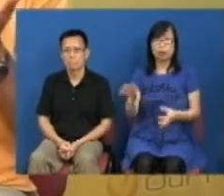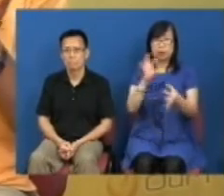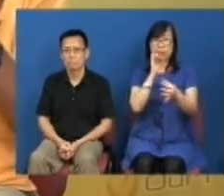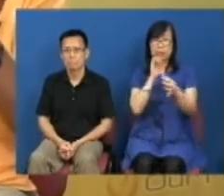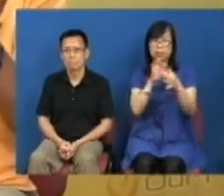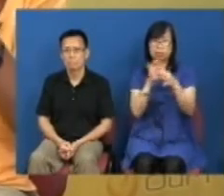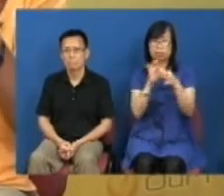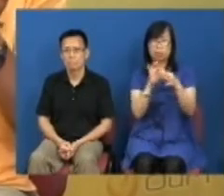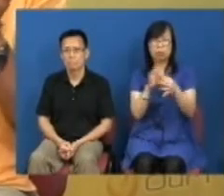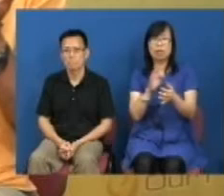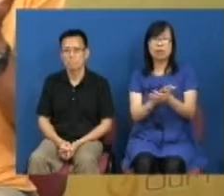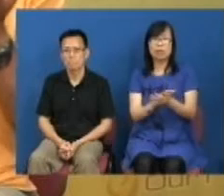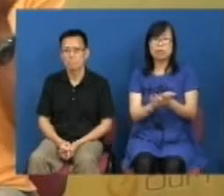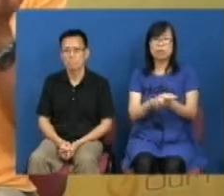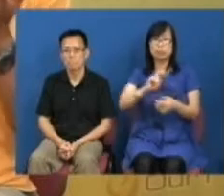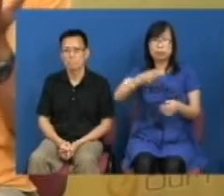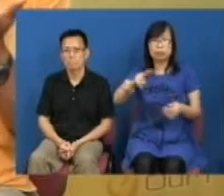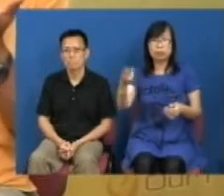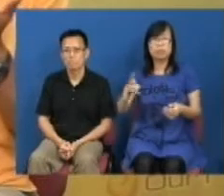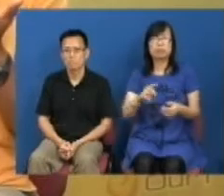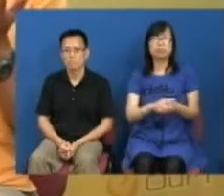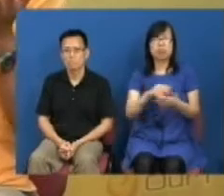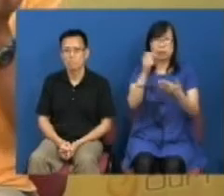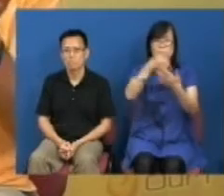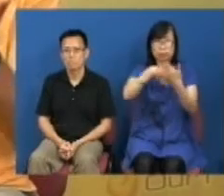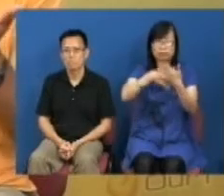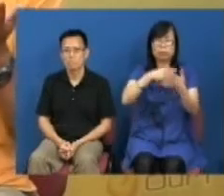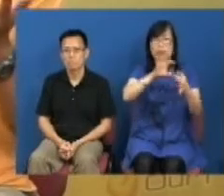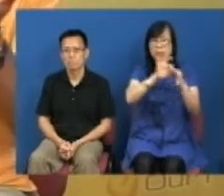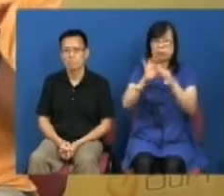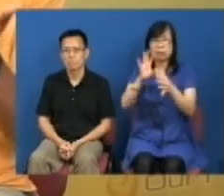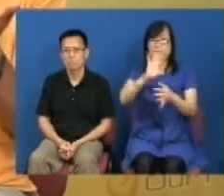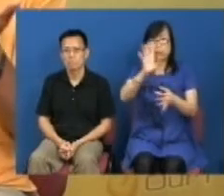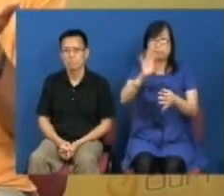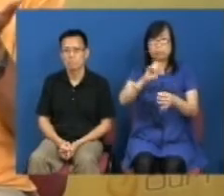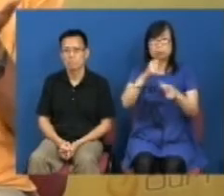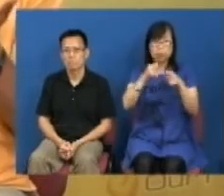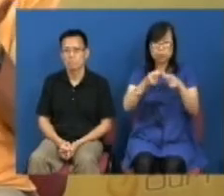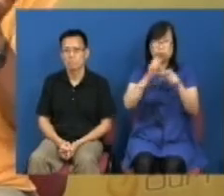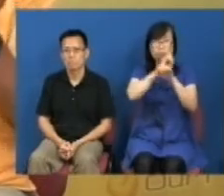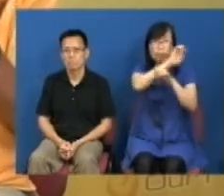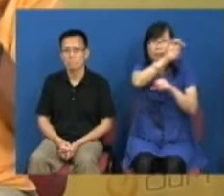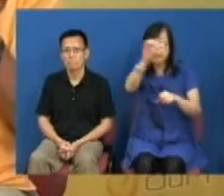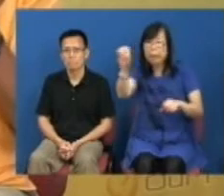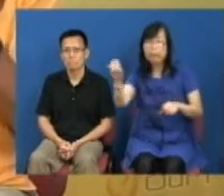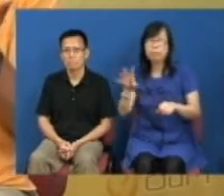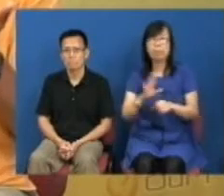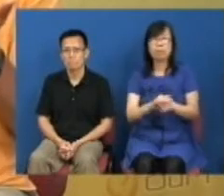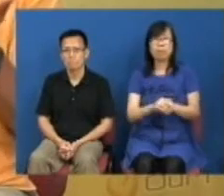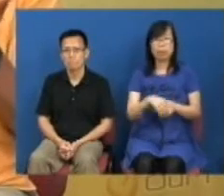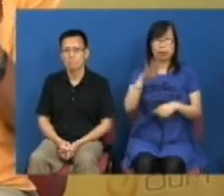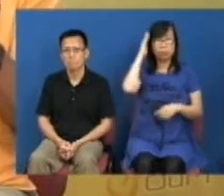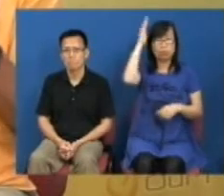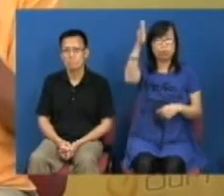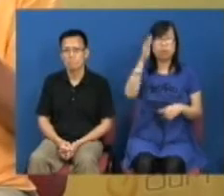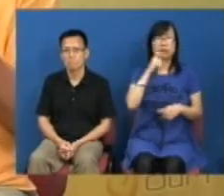体制根本的改变我们的宪制上的改变但是竟然可以是不会做公共资讯你又会知道未来还有更加多